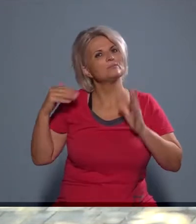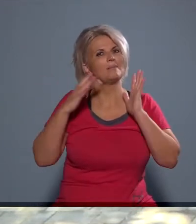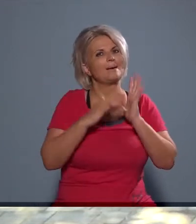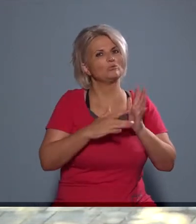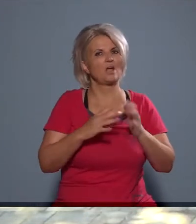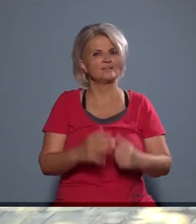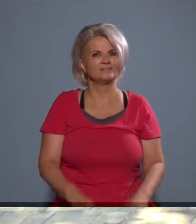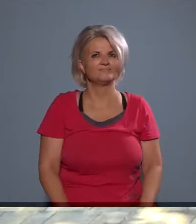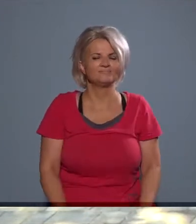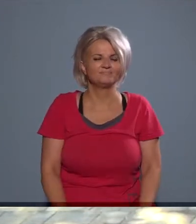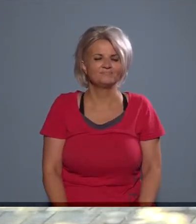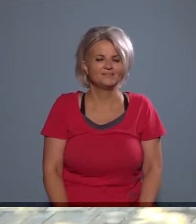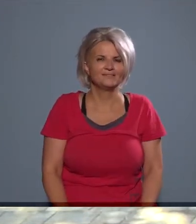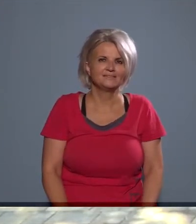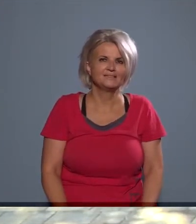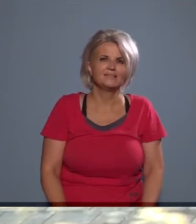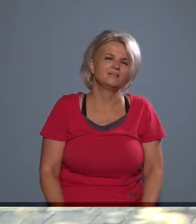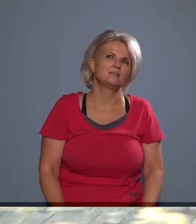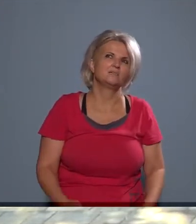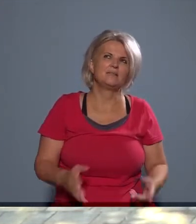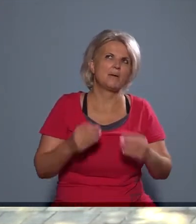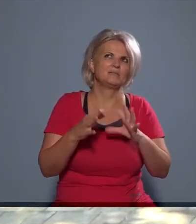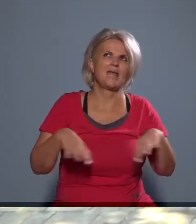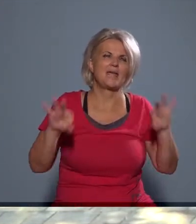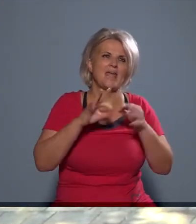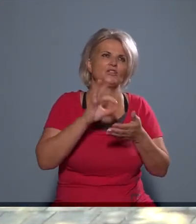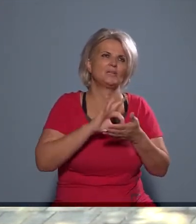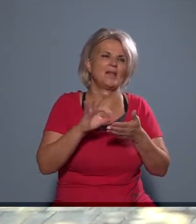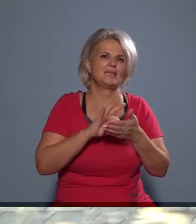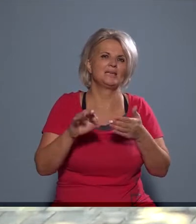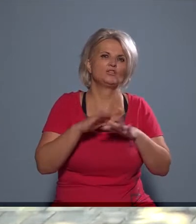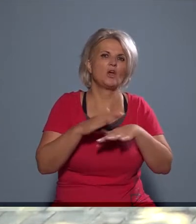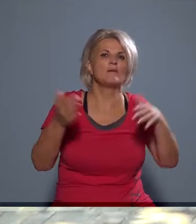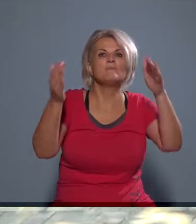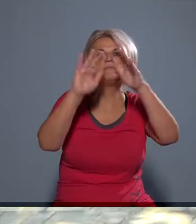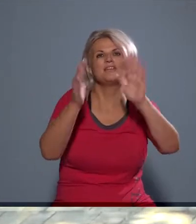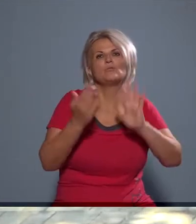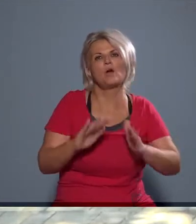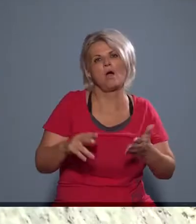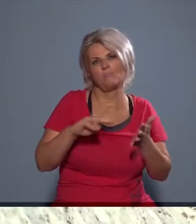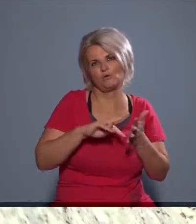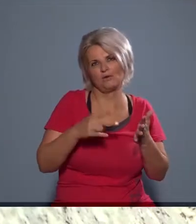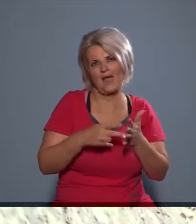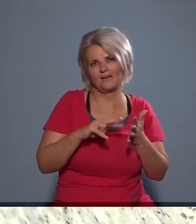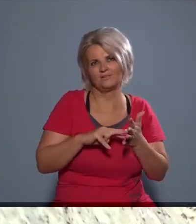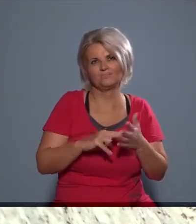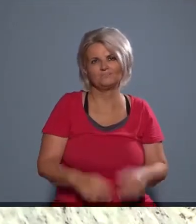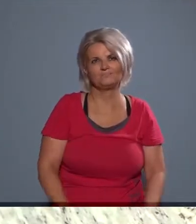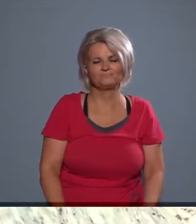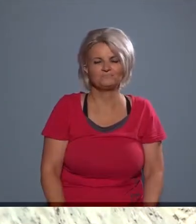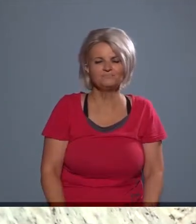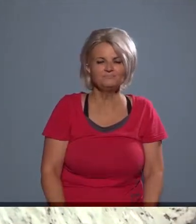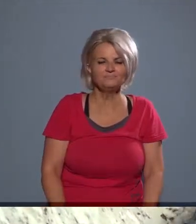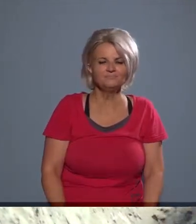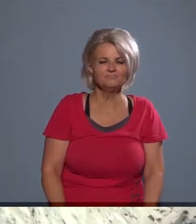a múltjára. Jó nyilván nem nagyon leíróan, csak tehát így figuraális projektként. ötlet